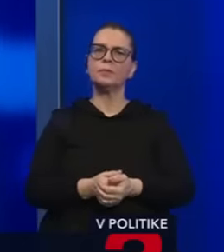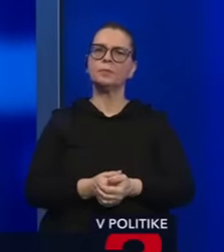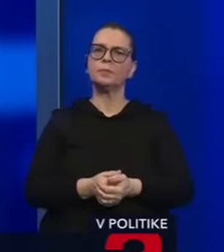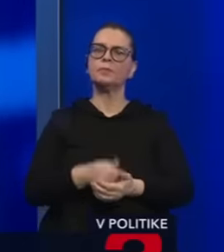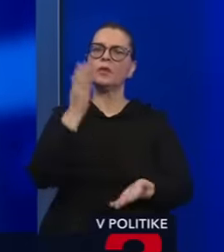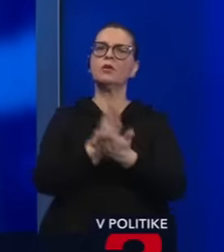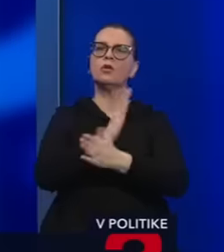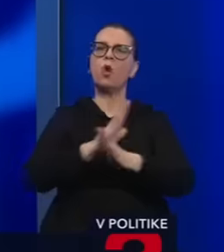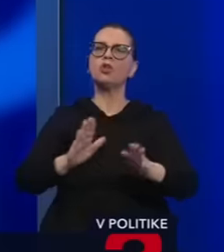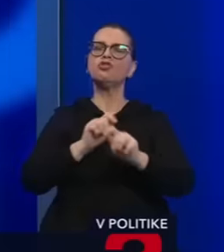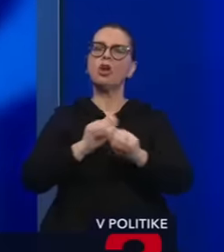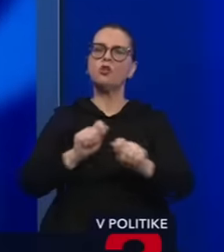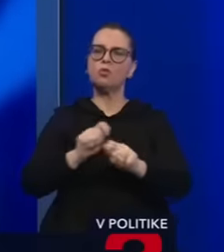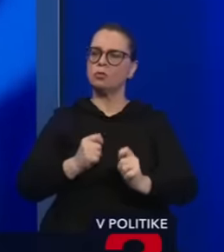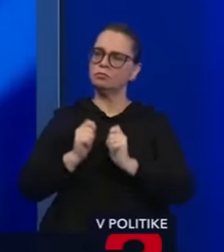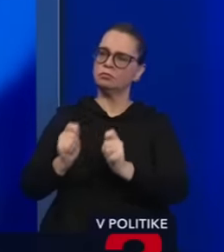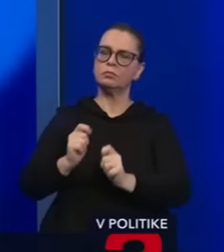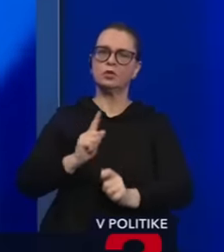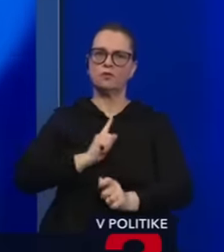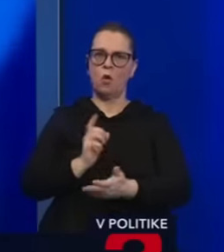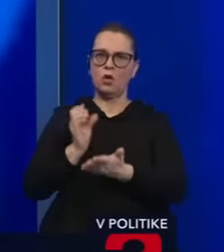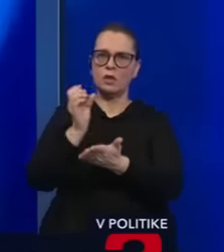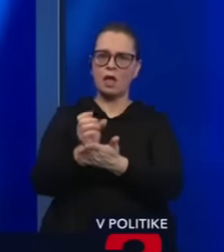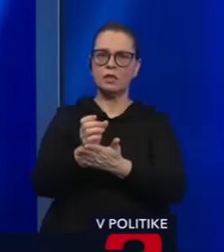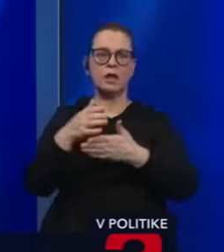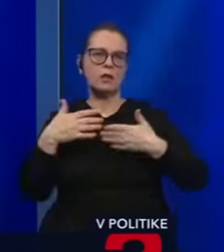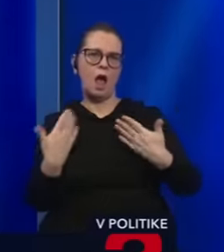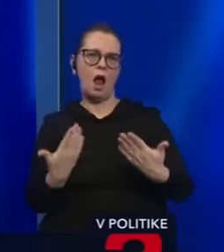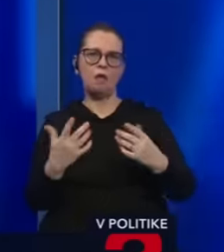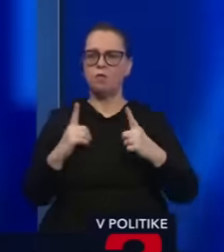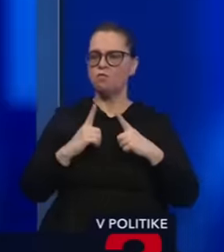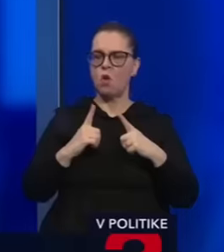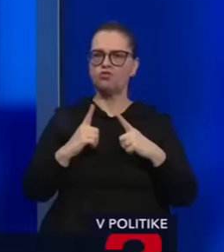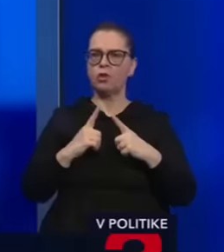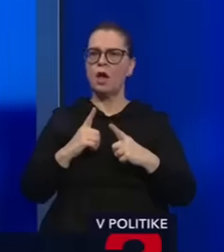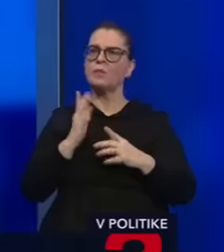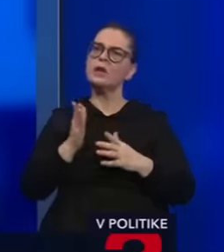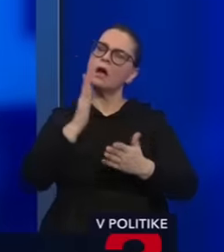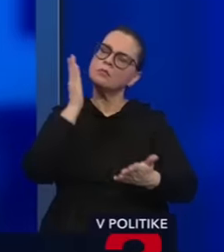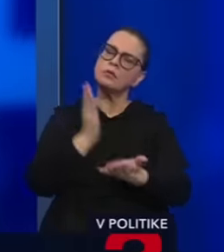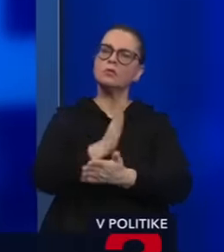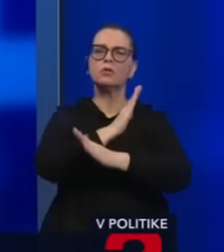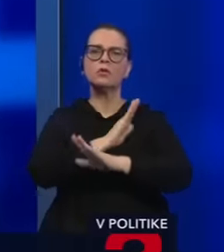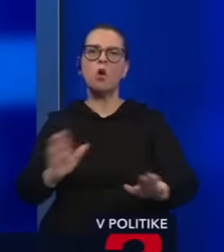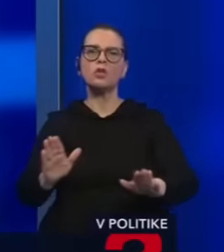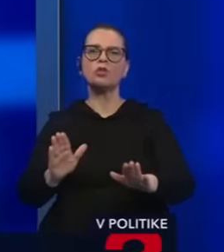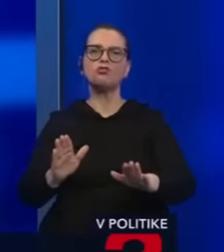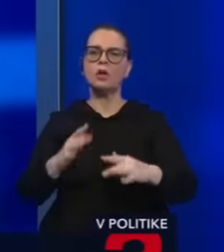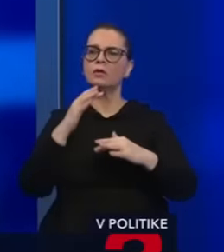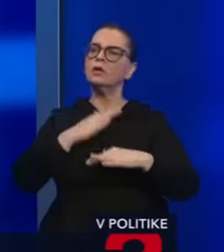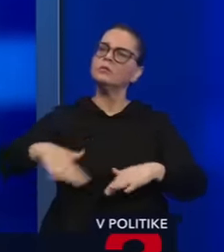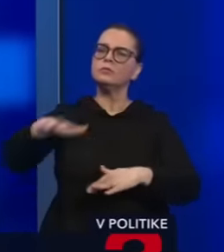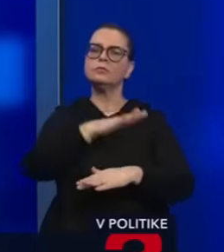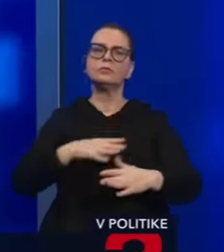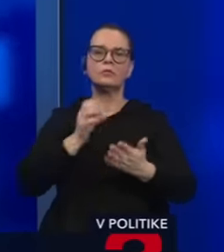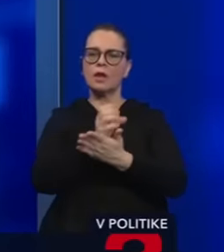definitívne rozhodnutie, či postavíme vlastného kandidáta alebo si počkáme na definitívne znenie všetkých kandidátov a potom sa vyjadrime